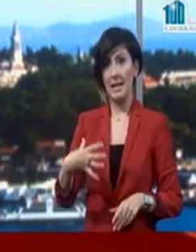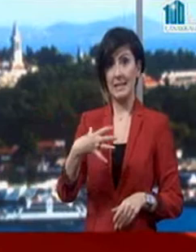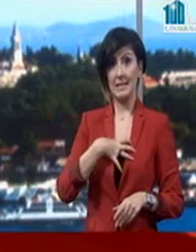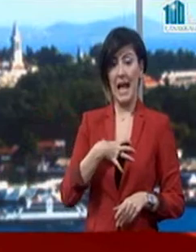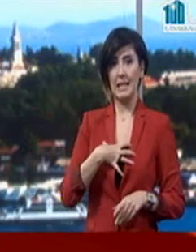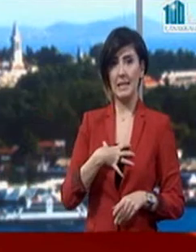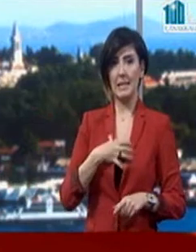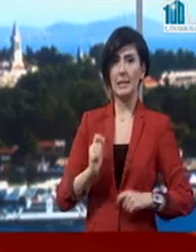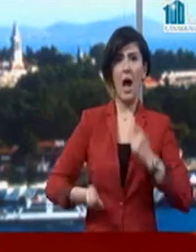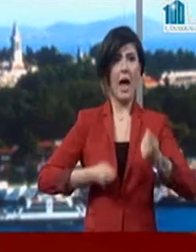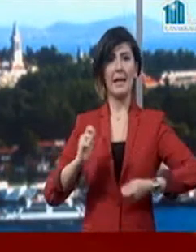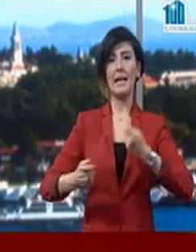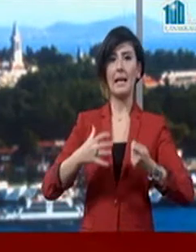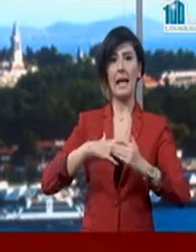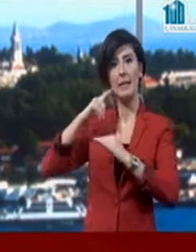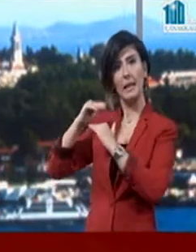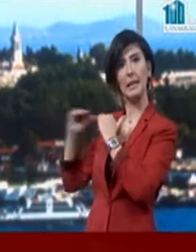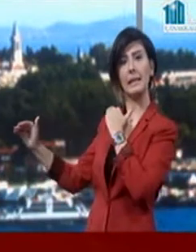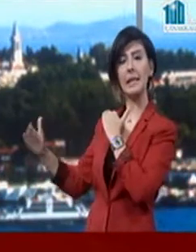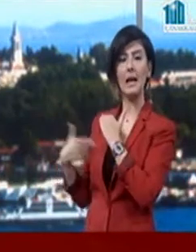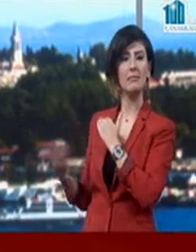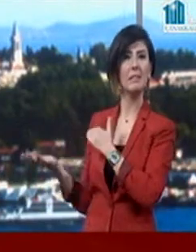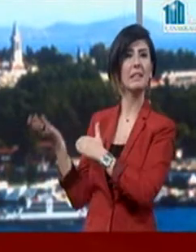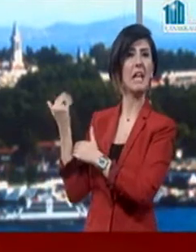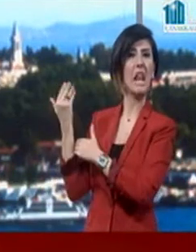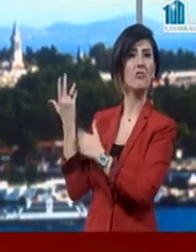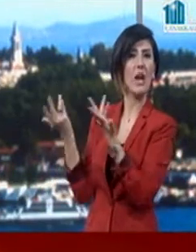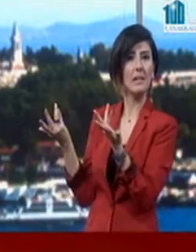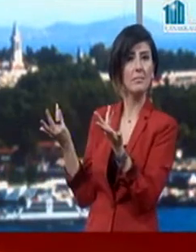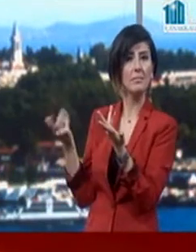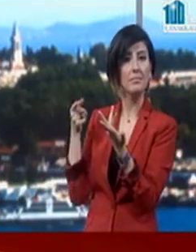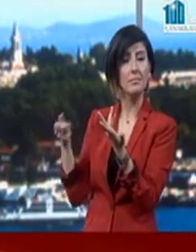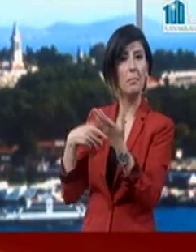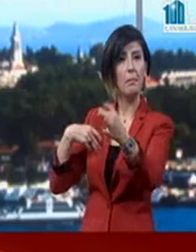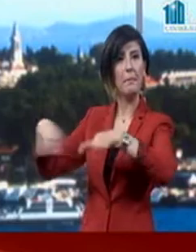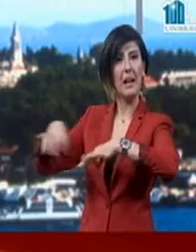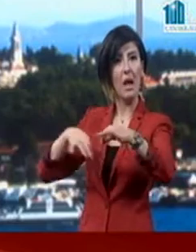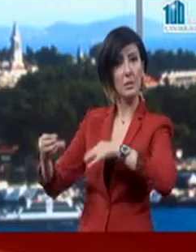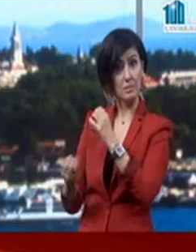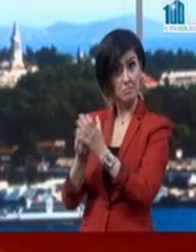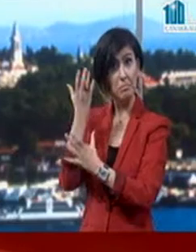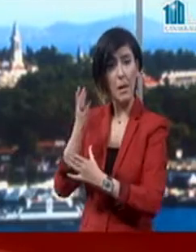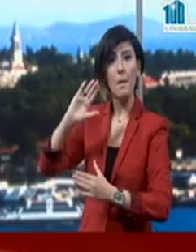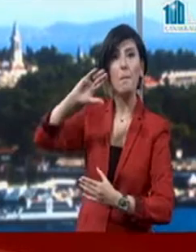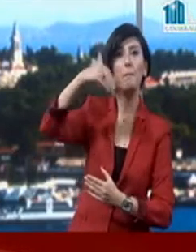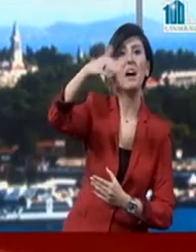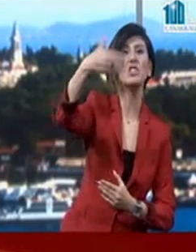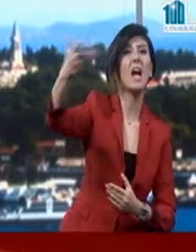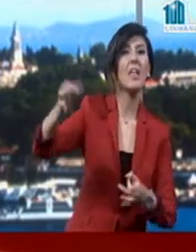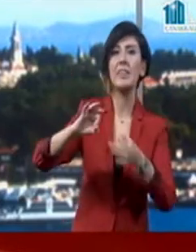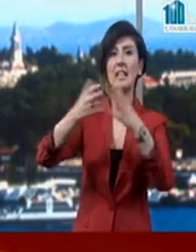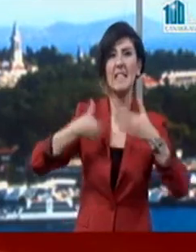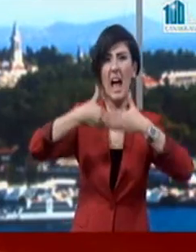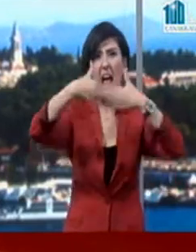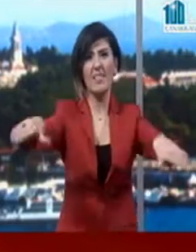hareketinin, kendi kitlesinin geleceği üzerine bir plan ve hesap yapmak yerine, başkalarının nasıl engelleneceği